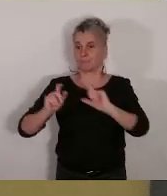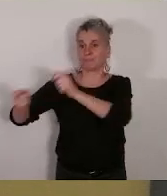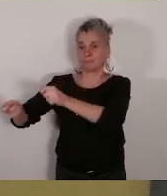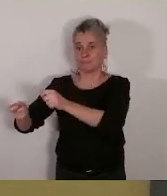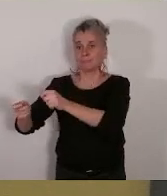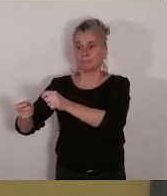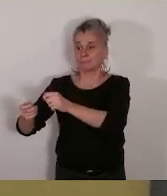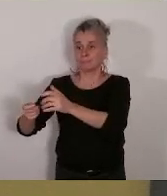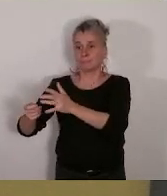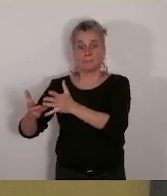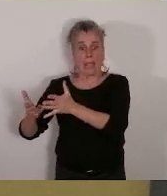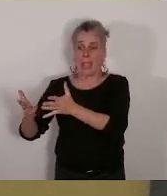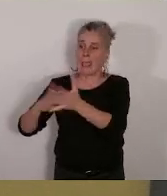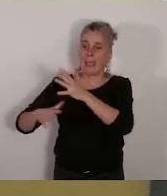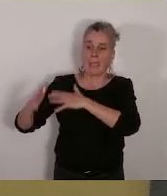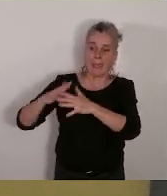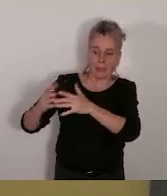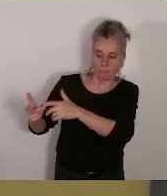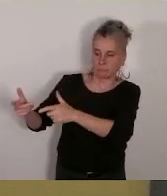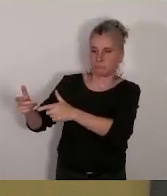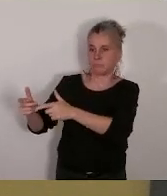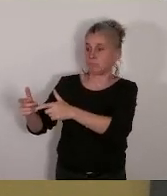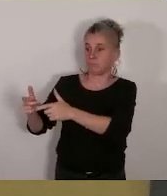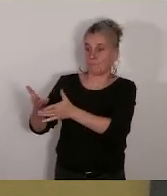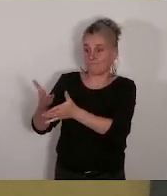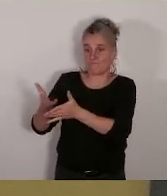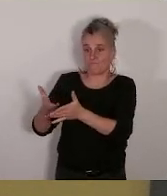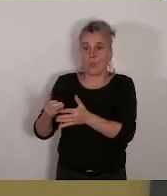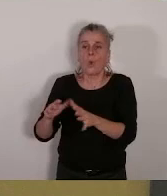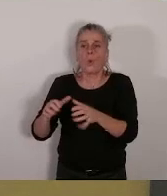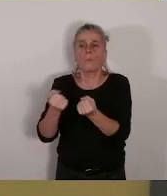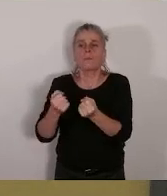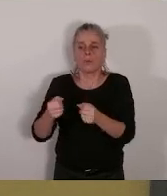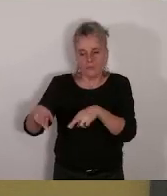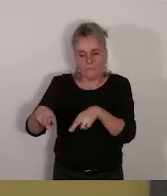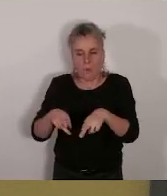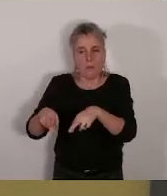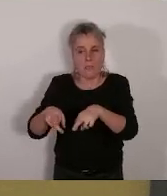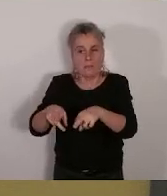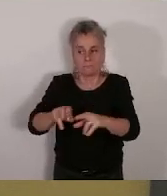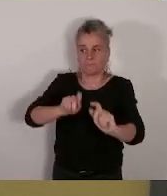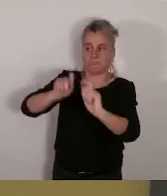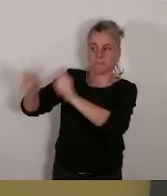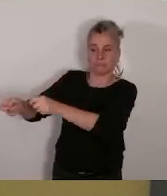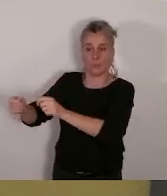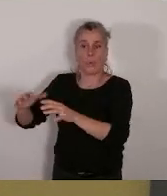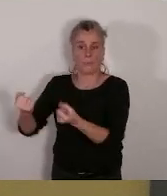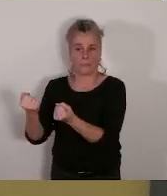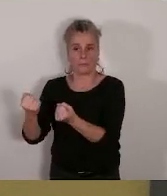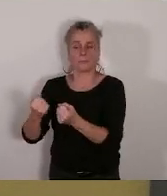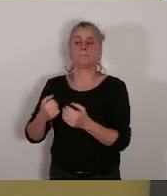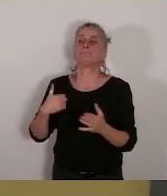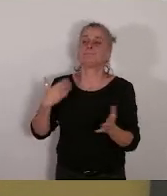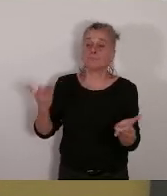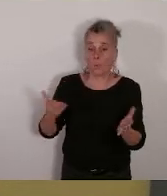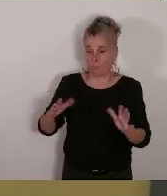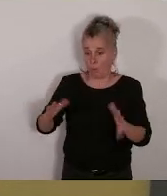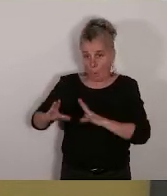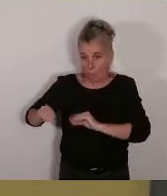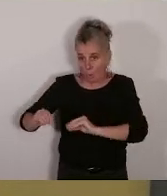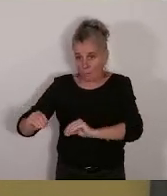ont récupéré la compétence voirie et donc pour qu'elles puissent exercer pleinement leurs compétences il a fallu organiser des